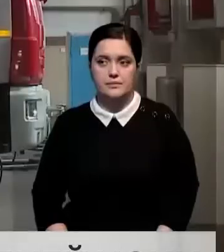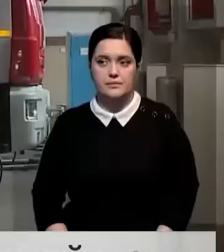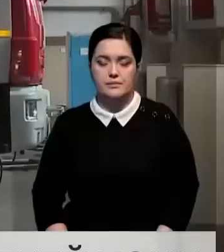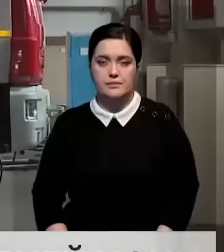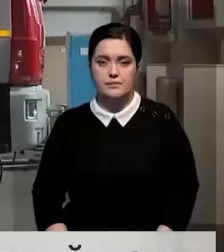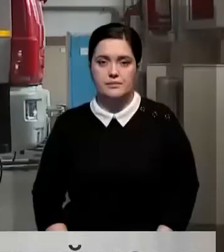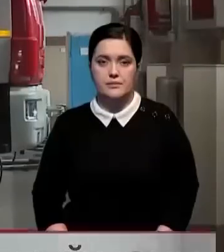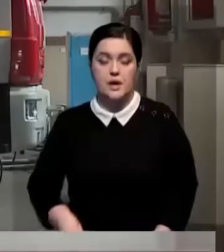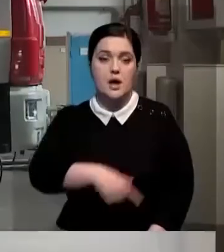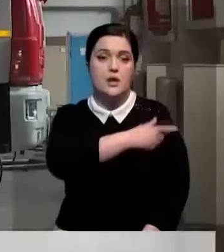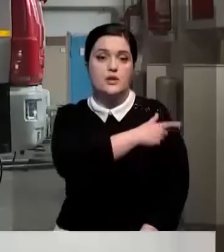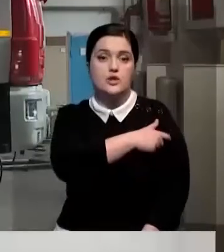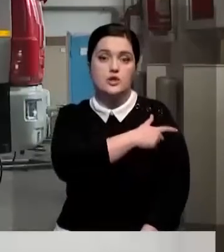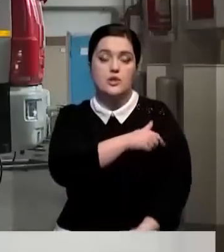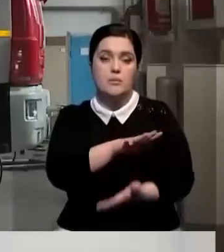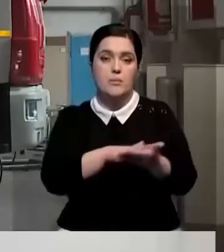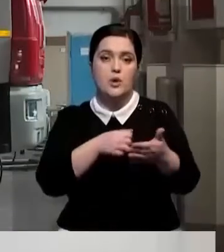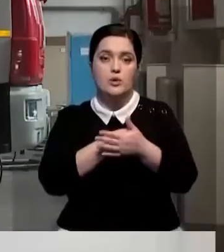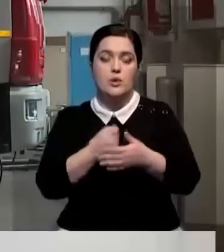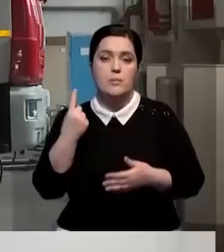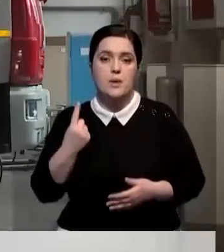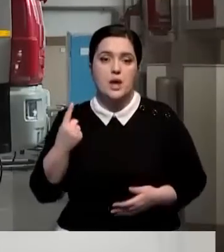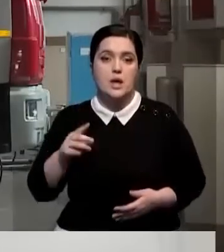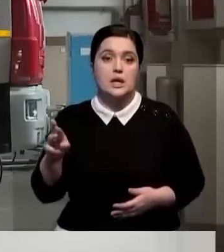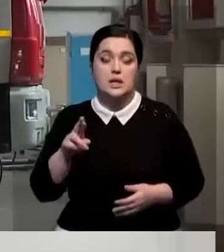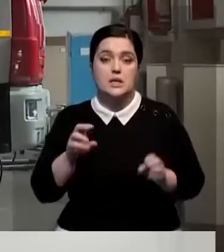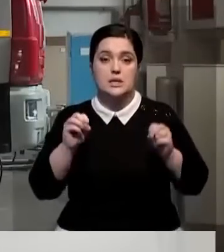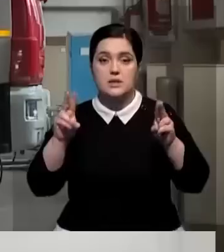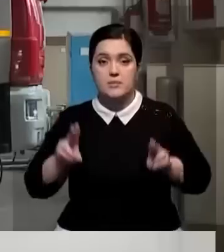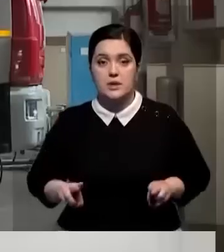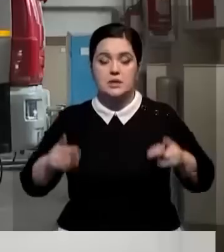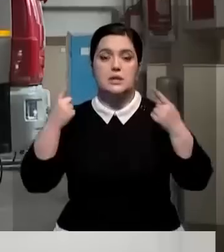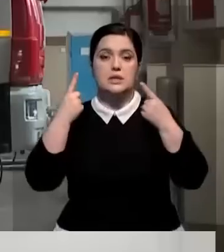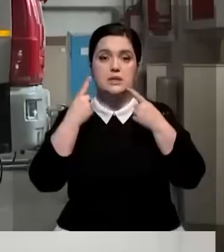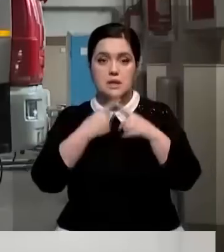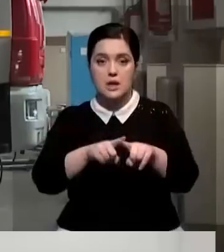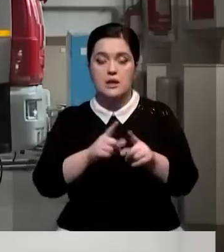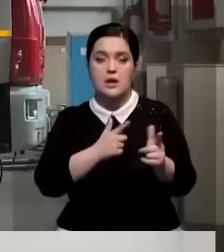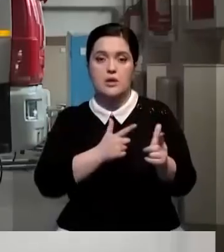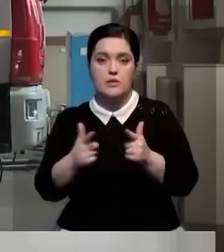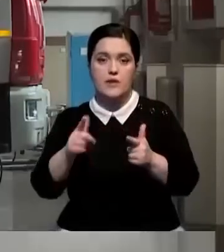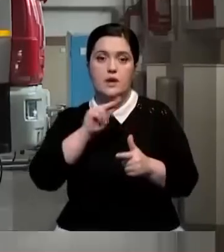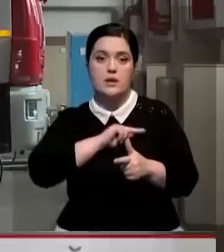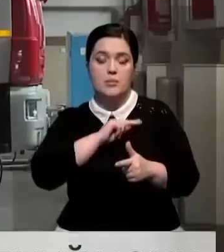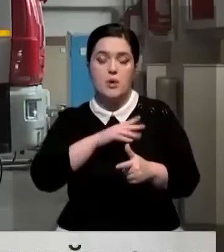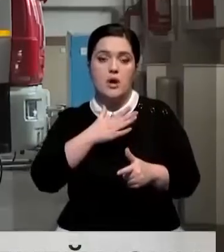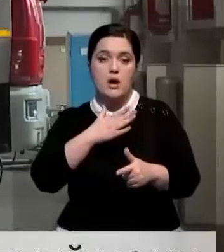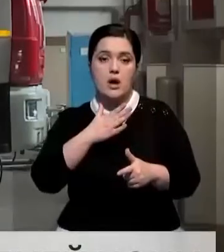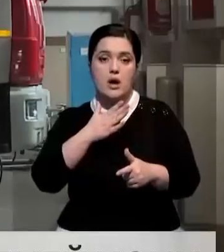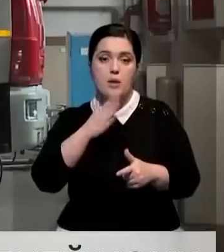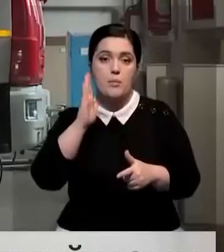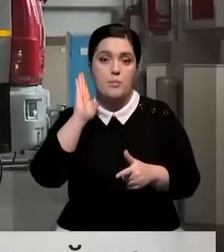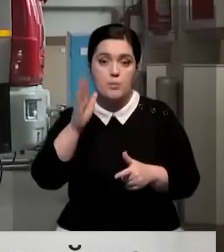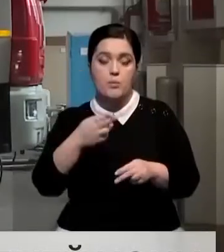Усиленное дежурство продлится до 1 января. Вся спецтехника, которая есть в наличии, готова к работе. Наши сотрудники будут